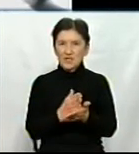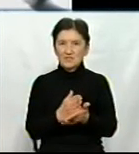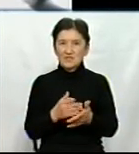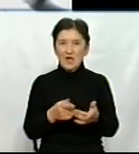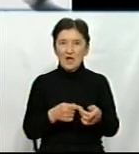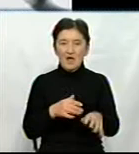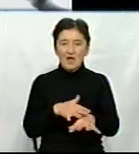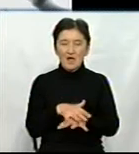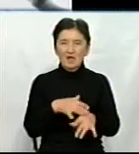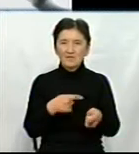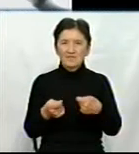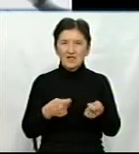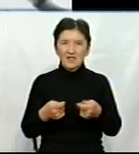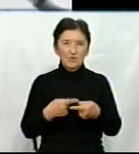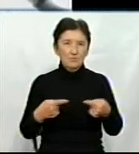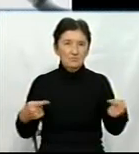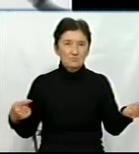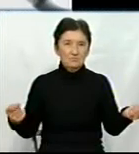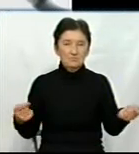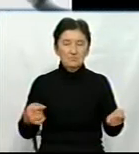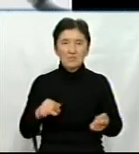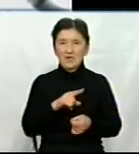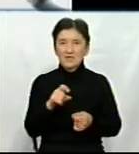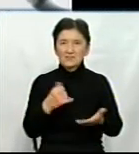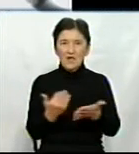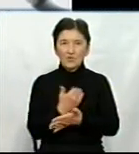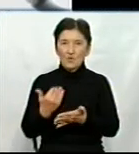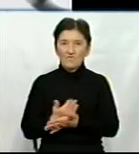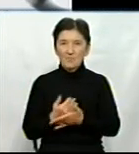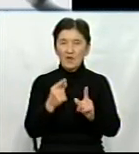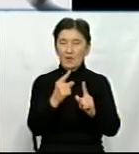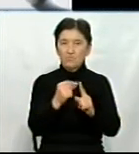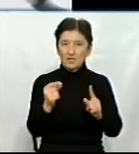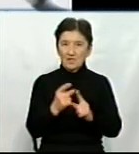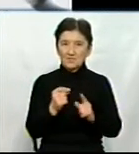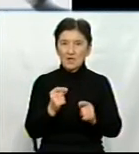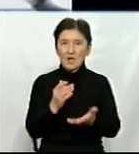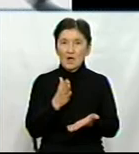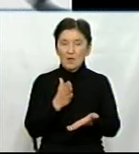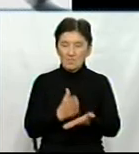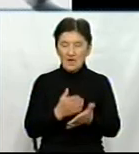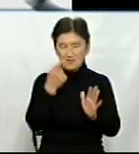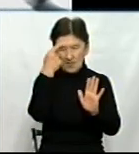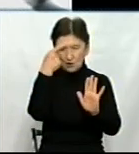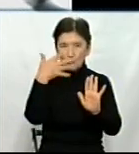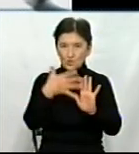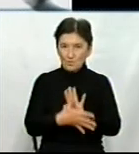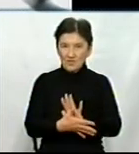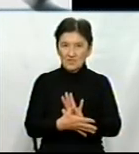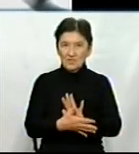походження. І за новими правилами виробники мають розумітися на